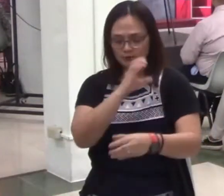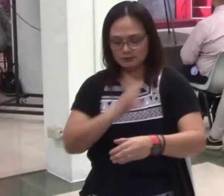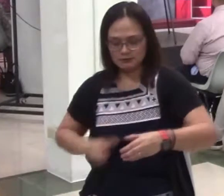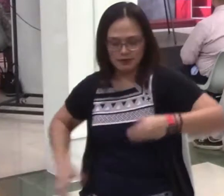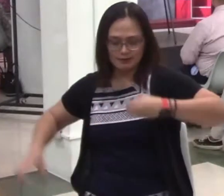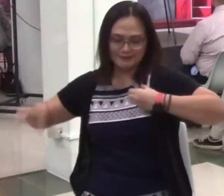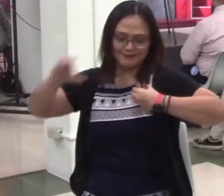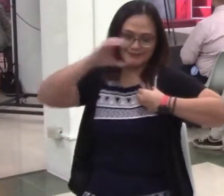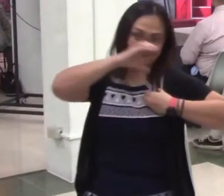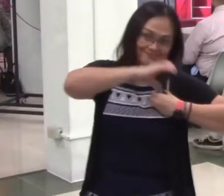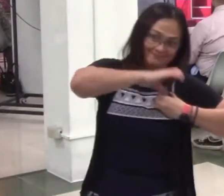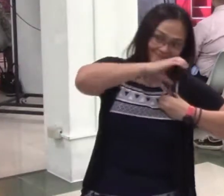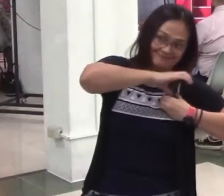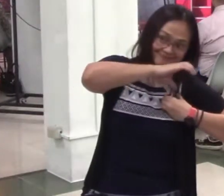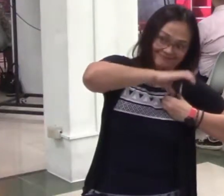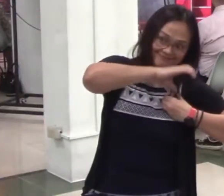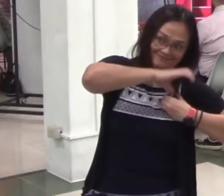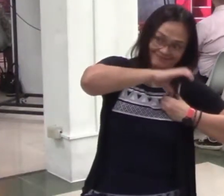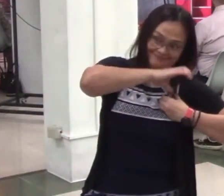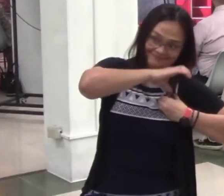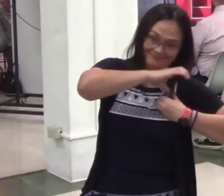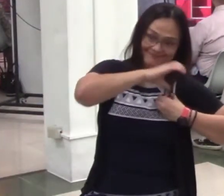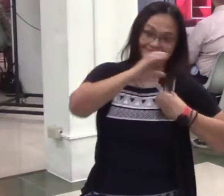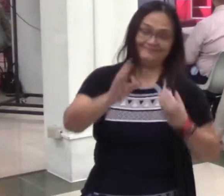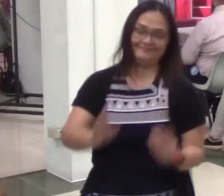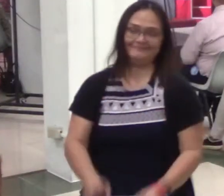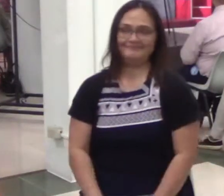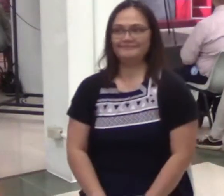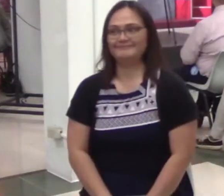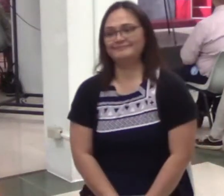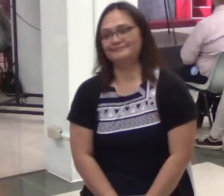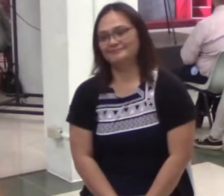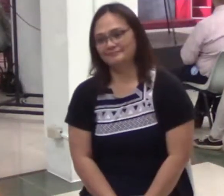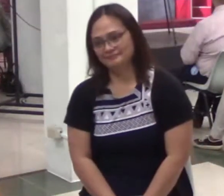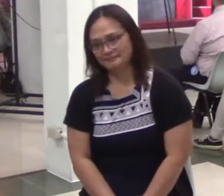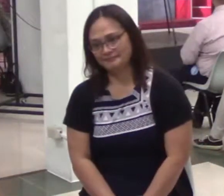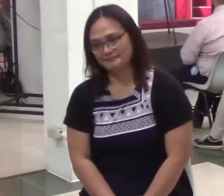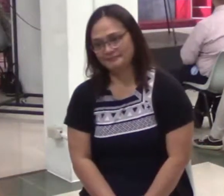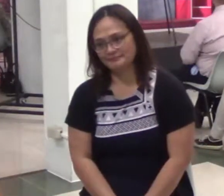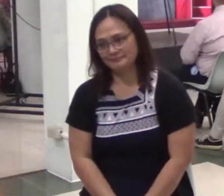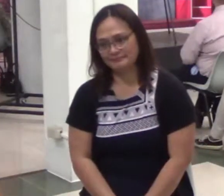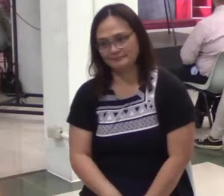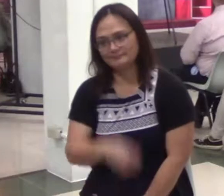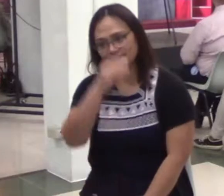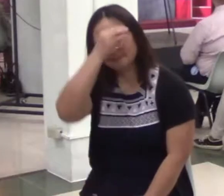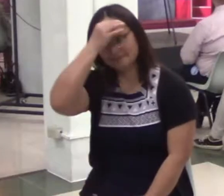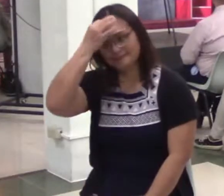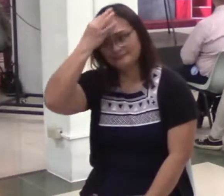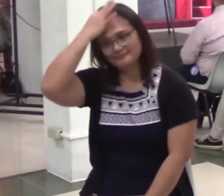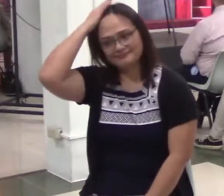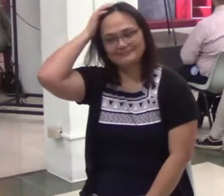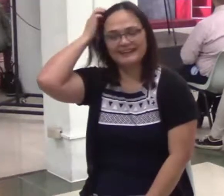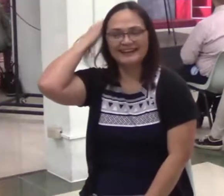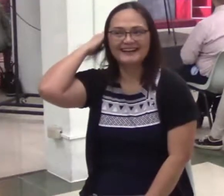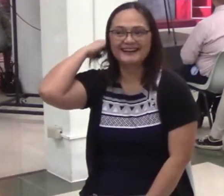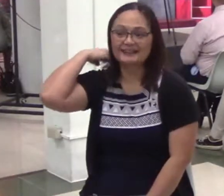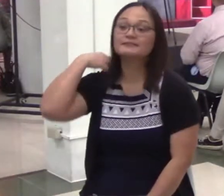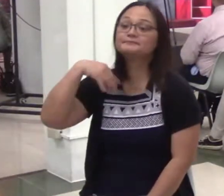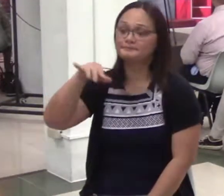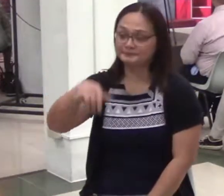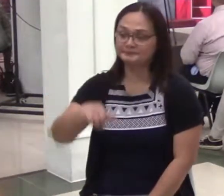ang pagkakaiba sa infilling ay parang meron kang dalawang tasa ng kape. Nalala niyo ba yun sa tatay? Okay?